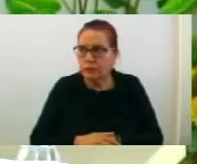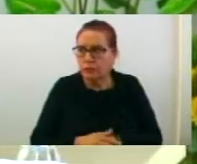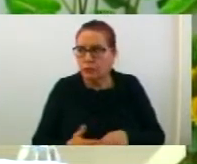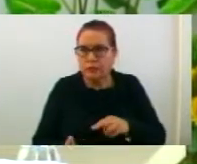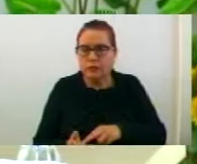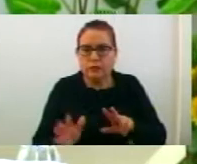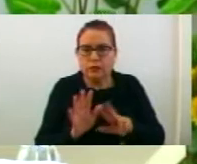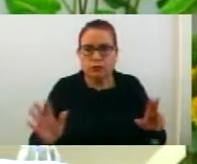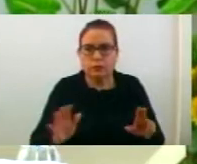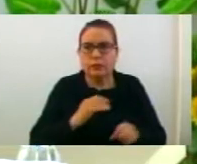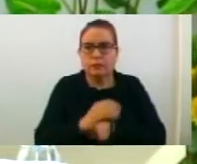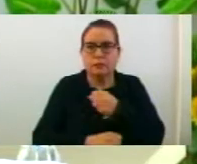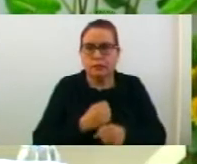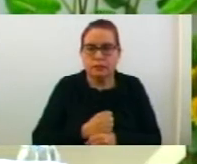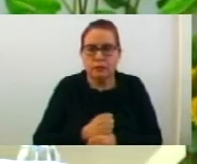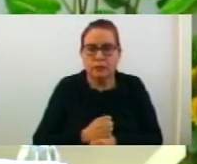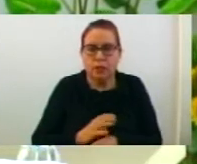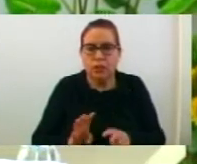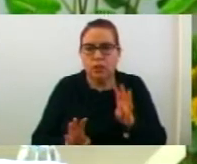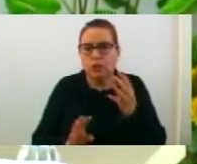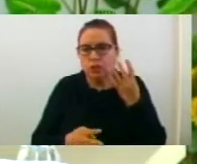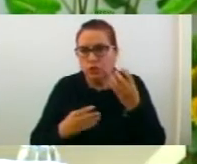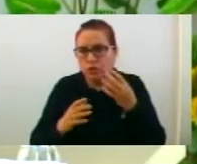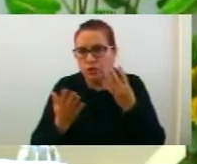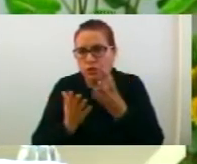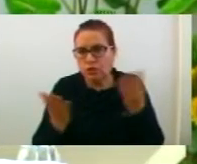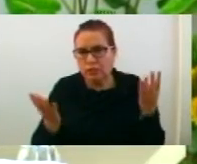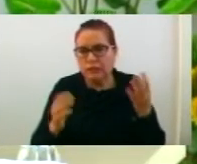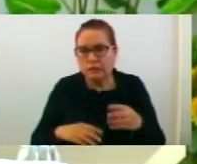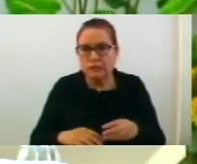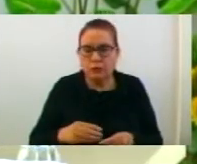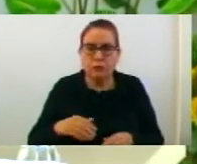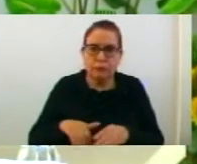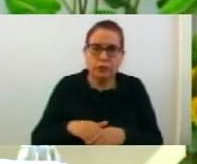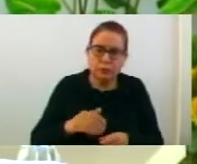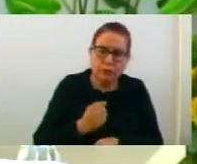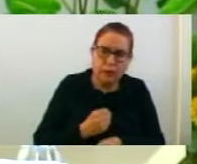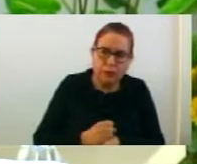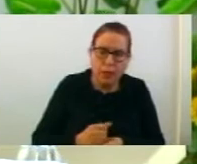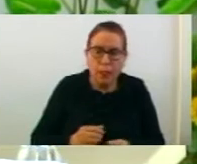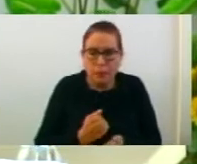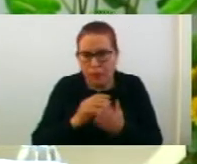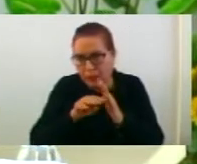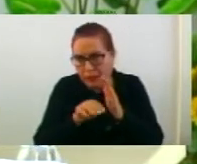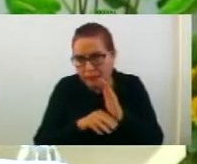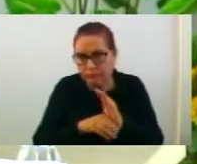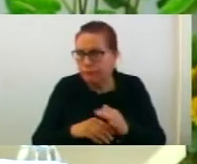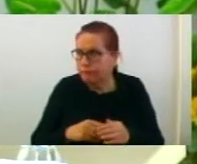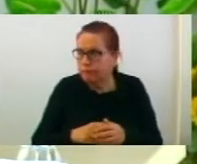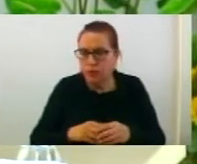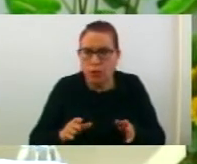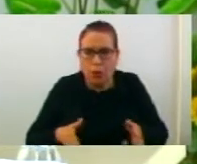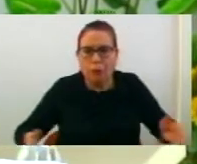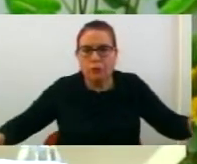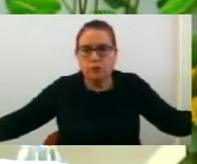2018 година. 14. Предлаг одлука за утвърдуване потреба от донесуване на урбанишко-планска документация за